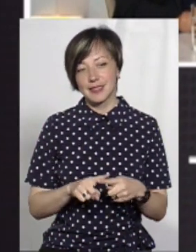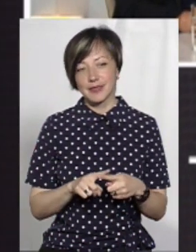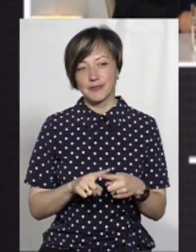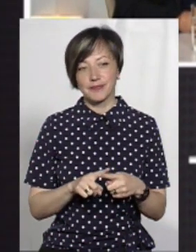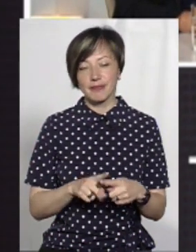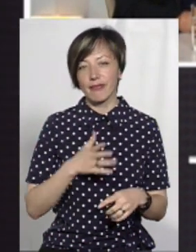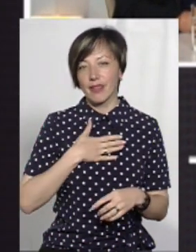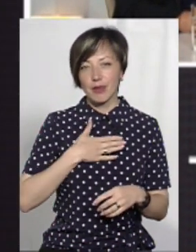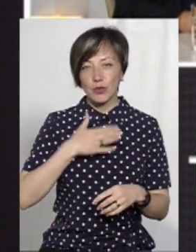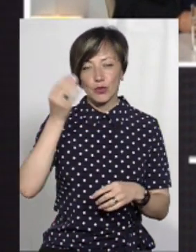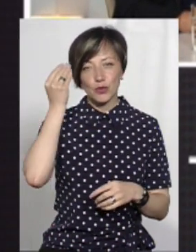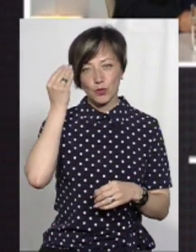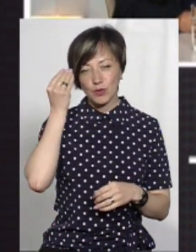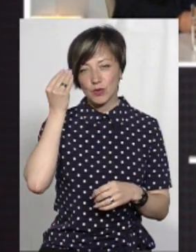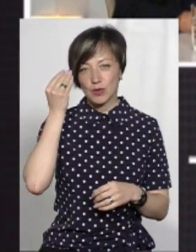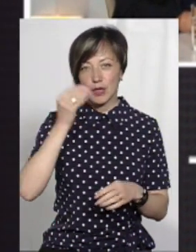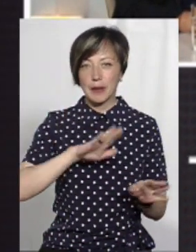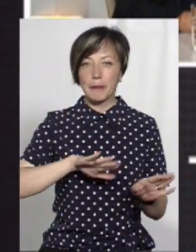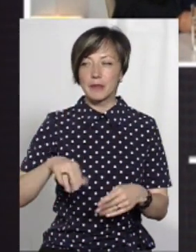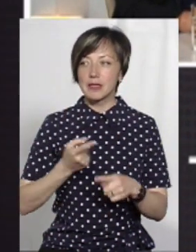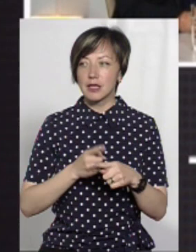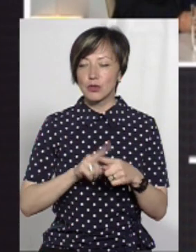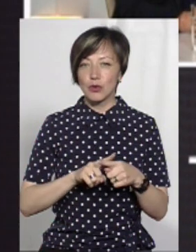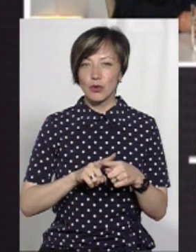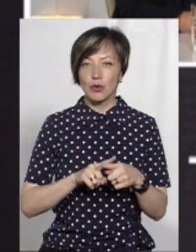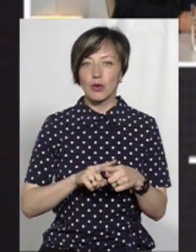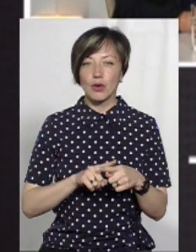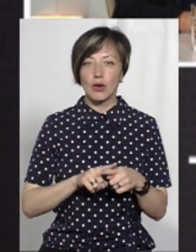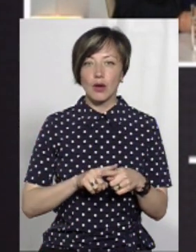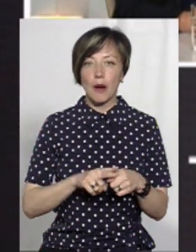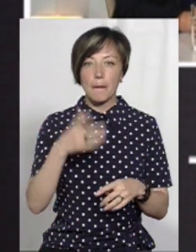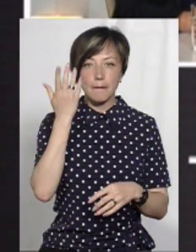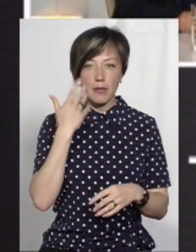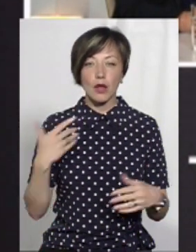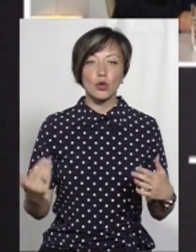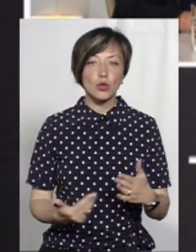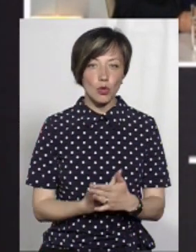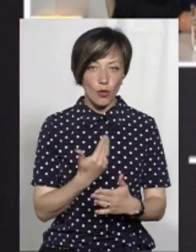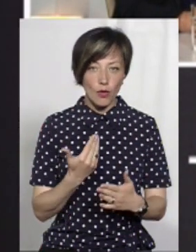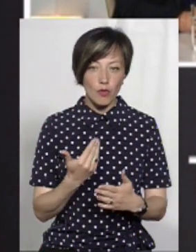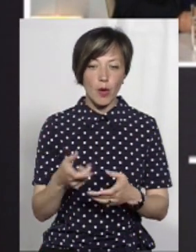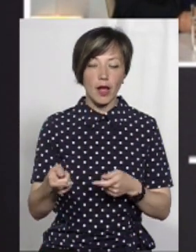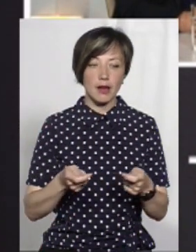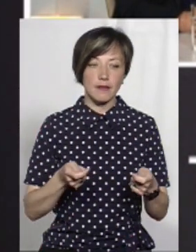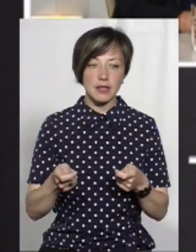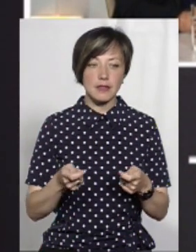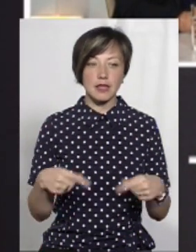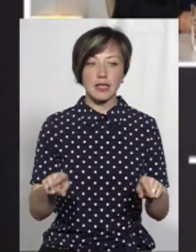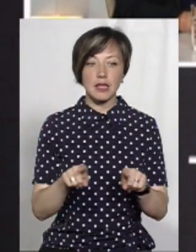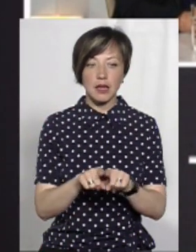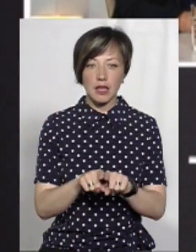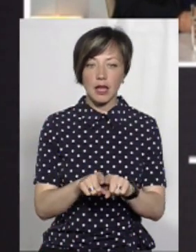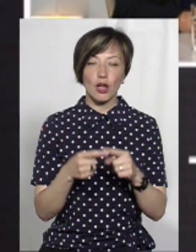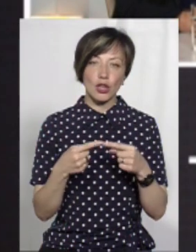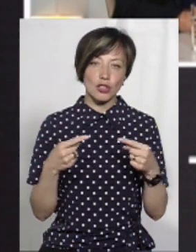Тобто, на мою думку, після цього вже при новому керівництві таких